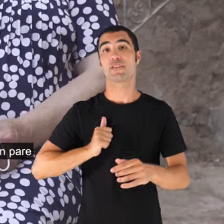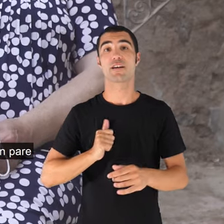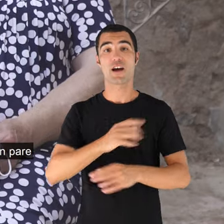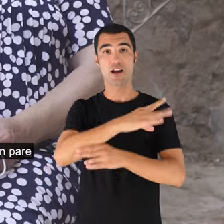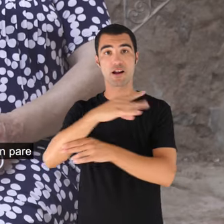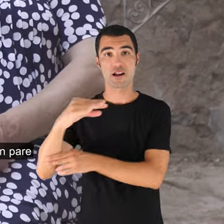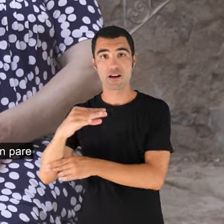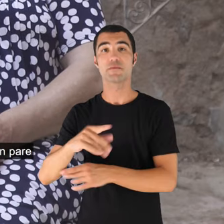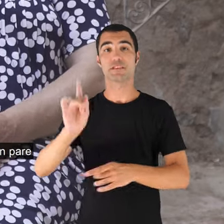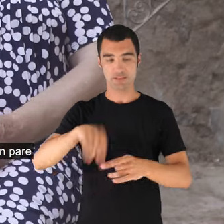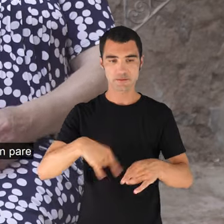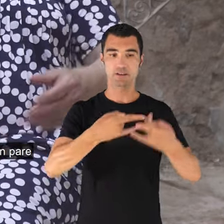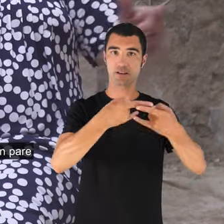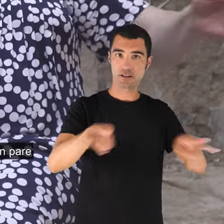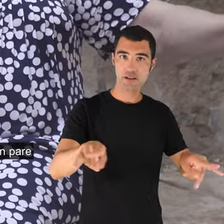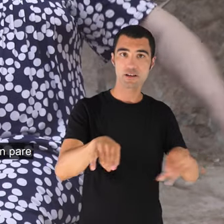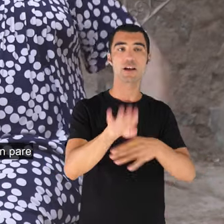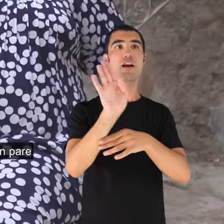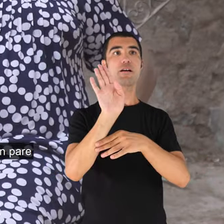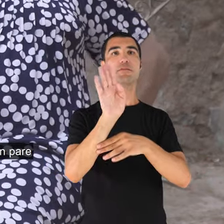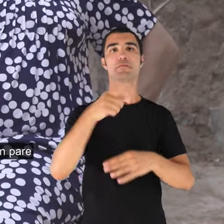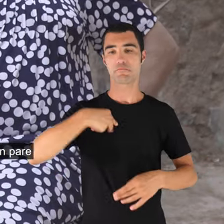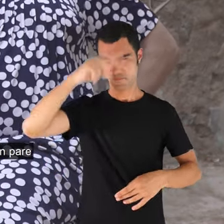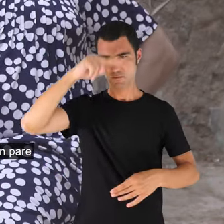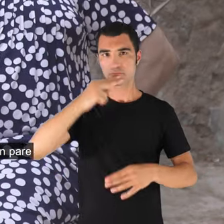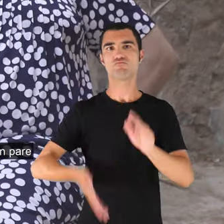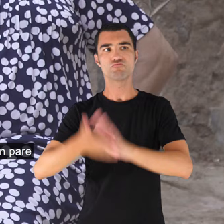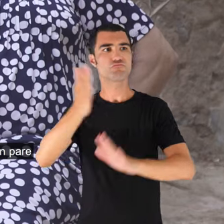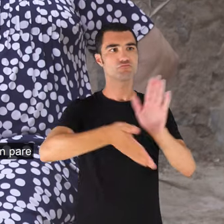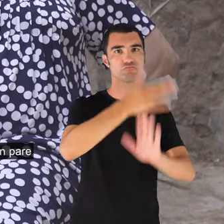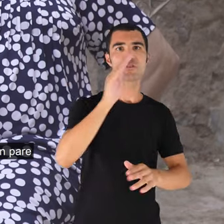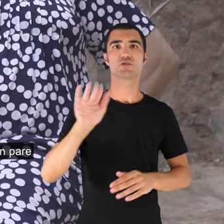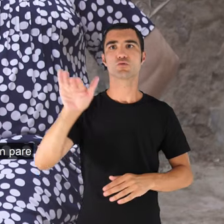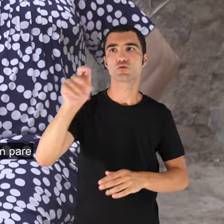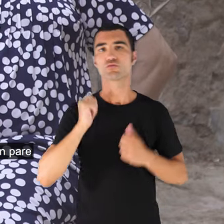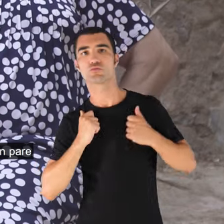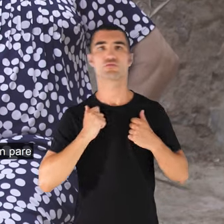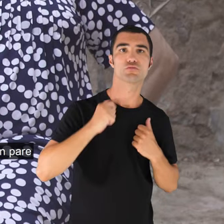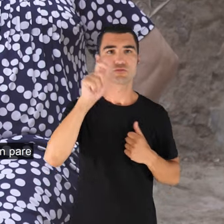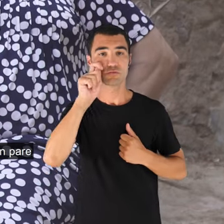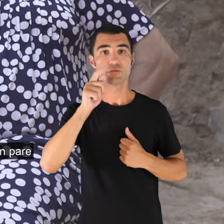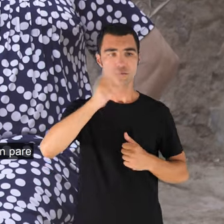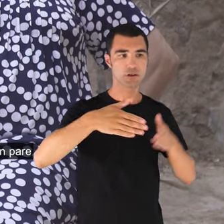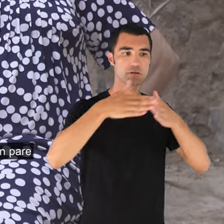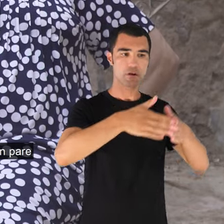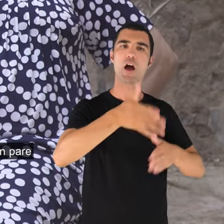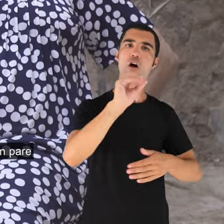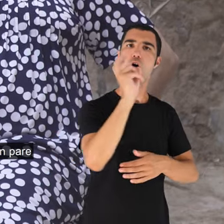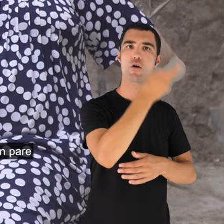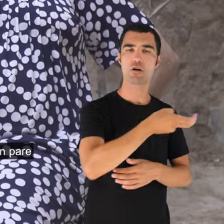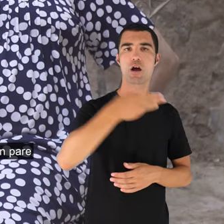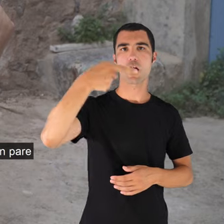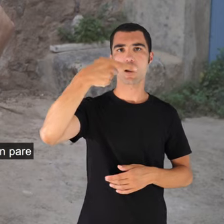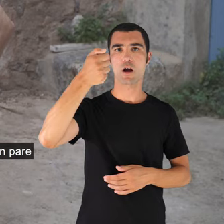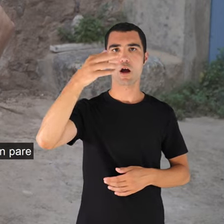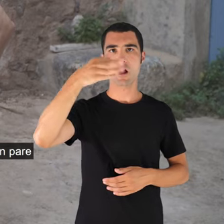'aquestes, i mon pare feia excursions, teníem el Gabrielín, també, una altra barca que se deia el Gabrielín, i amb aquesta barca mon pare podia fer